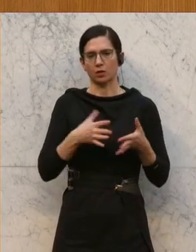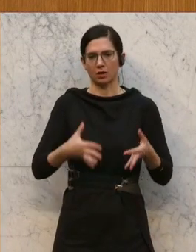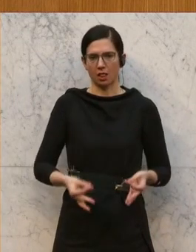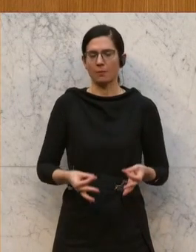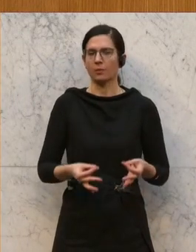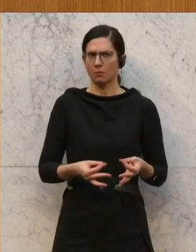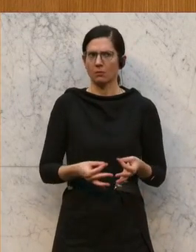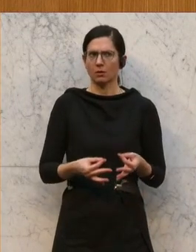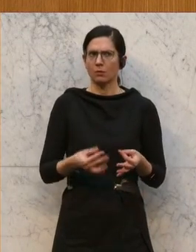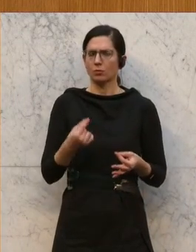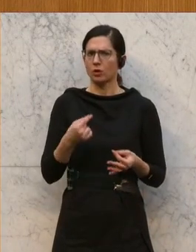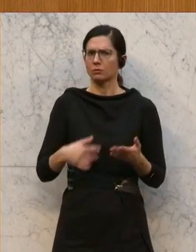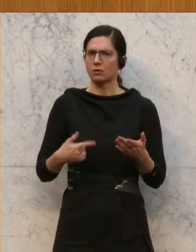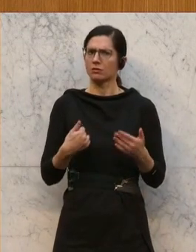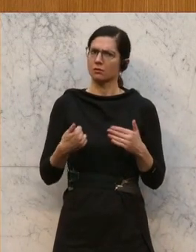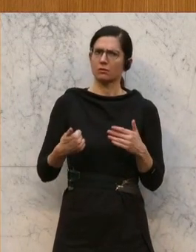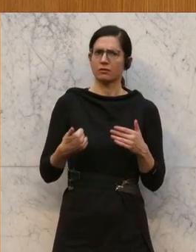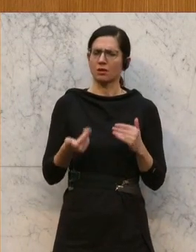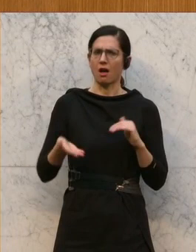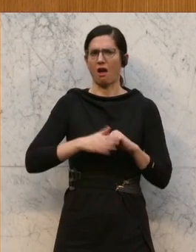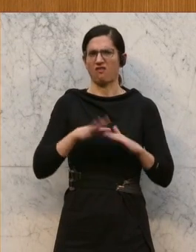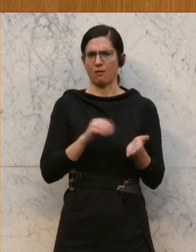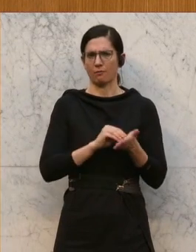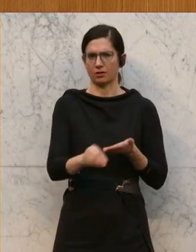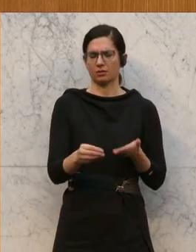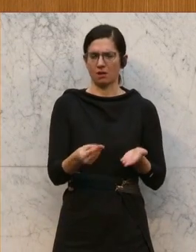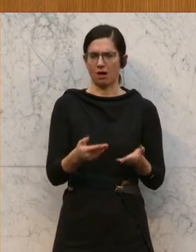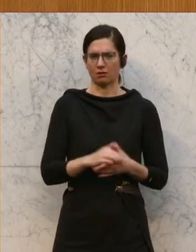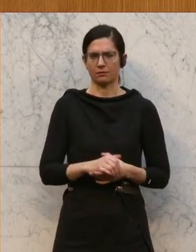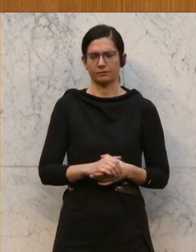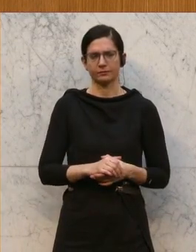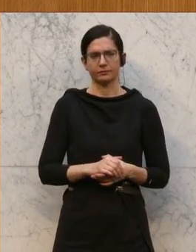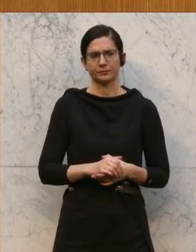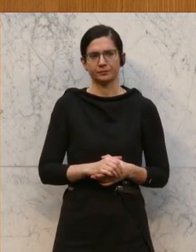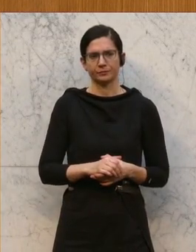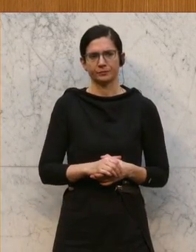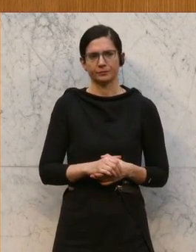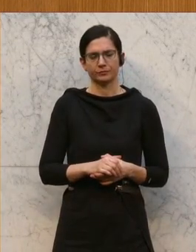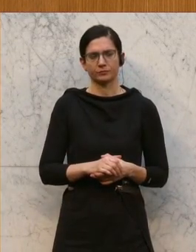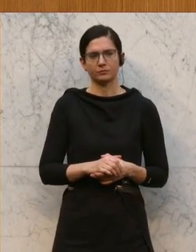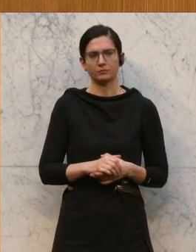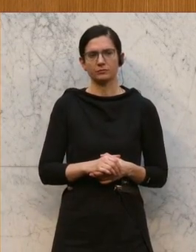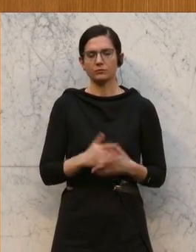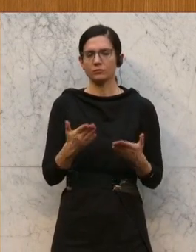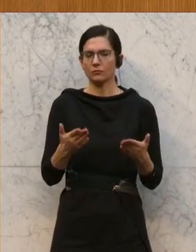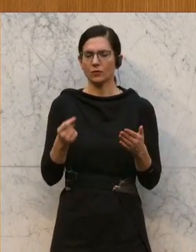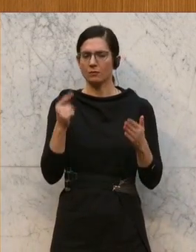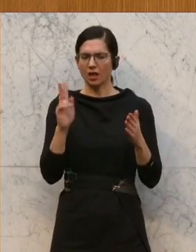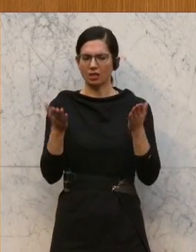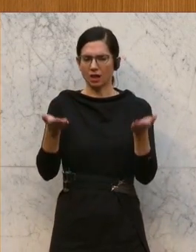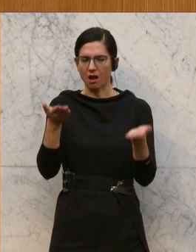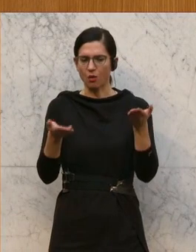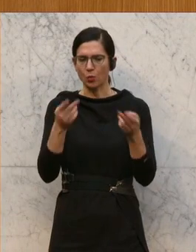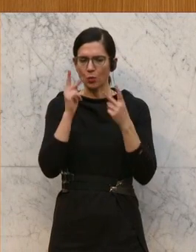der wird auf die lange Bank gesehen, nicht davon profitieren, weil er unterm Strich mehr zahlen wird. Ich meine, das könnte man eingestehen. Das wäre ja auch eine Abwägung zu sagen, es ist